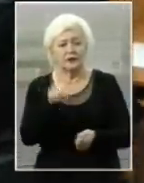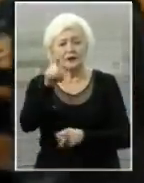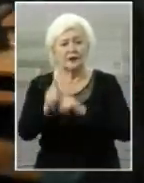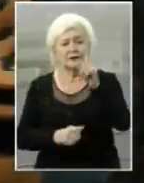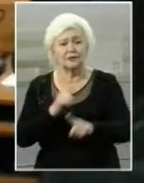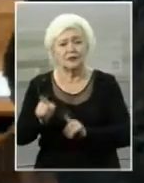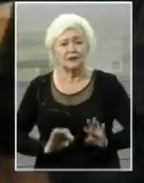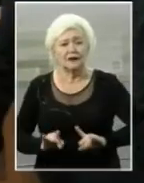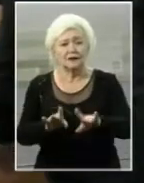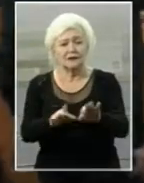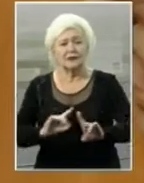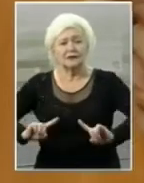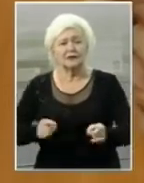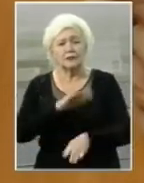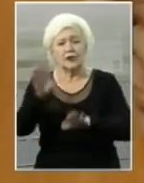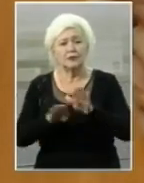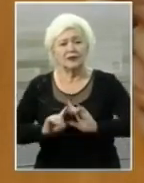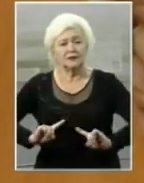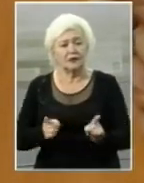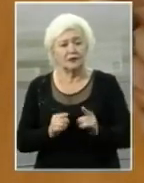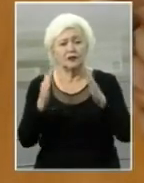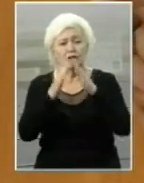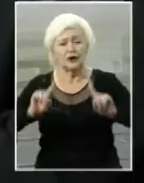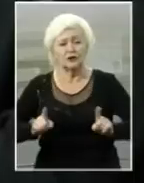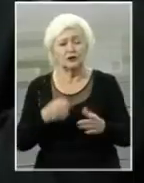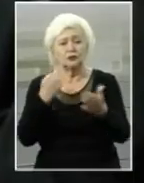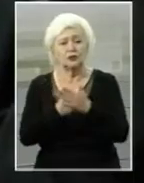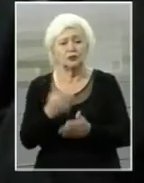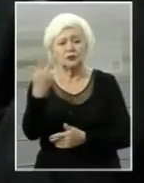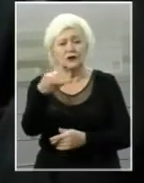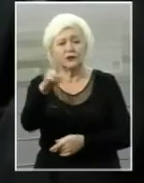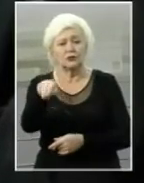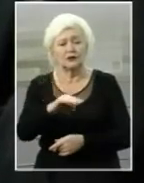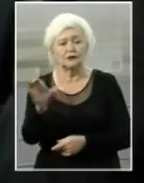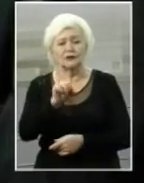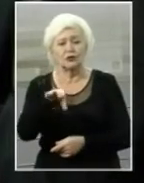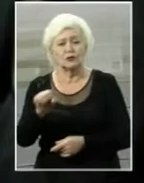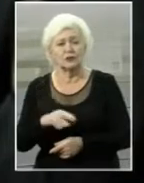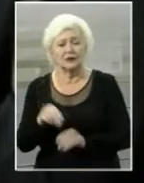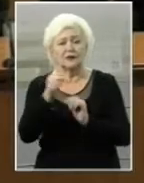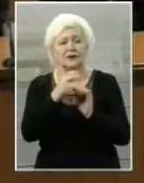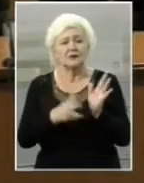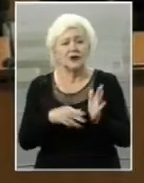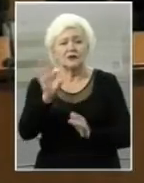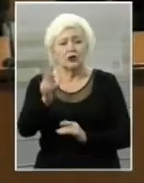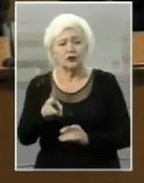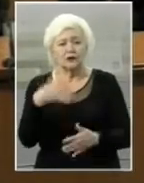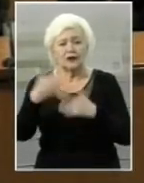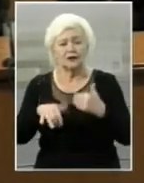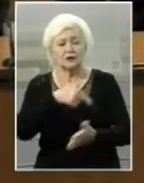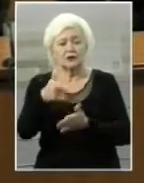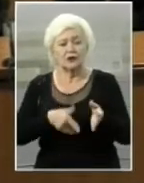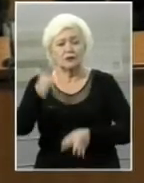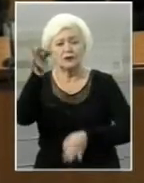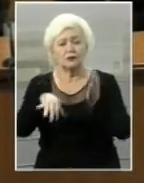змінили запобіжний захід із тримання під вартою на домашній арешт до 3 грудня. Сергію Торбіну 17 жовтня Херсонський міський суд